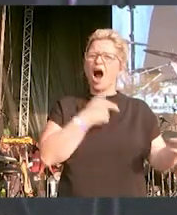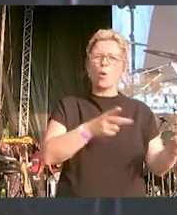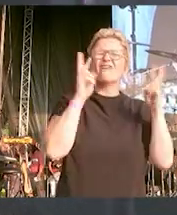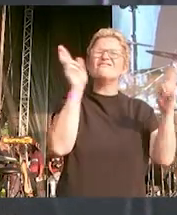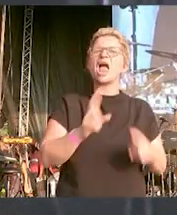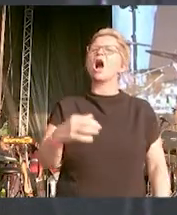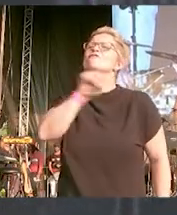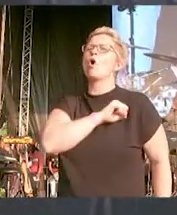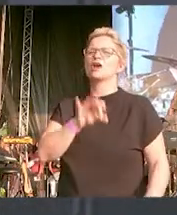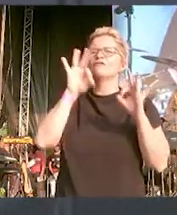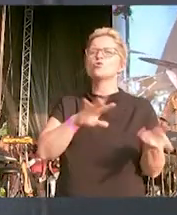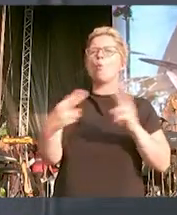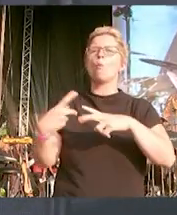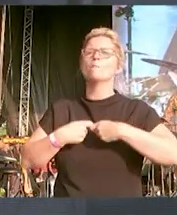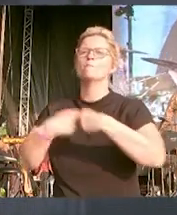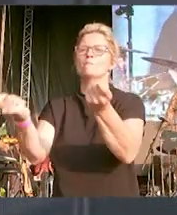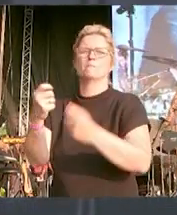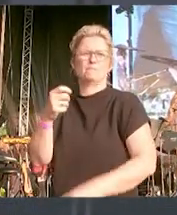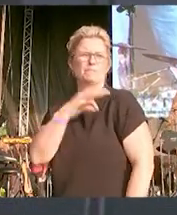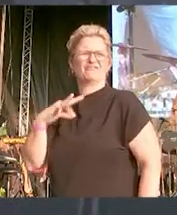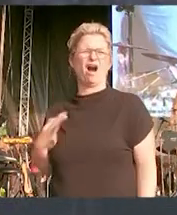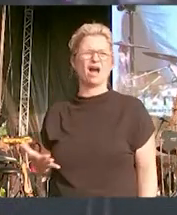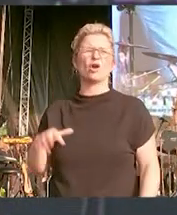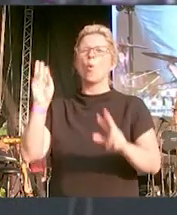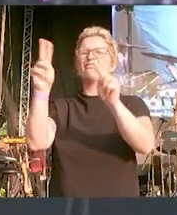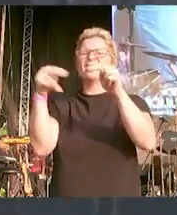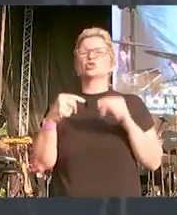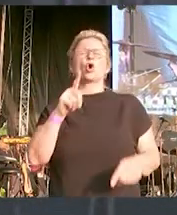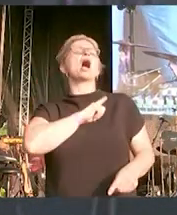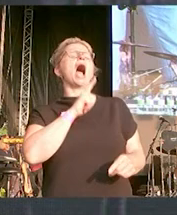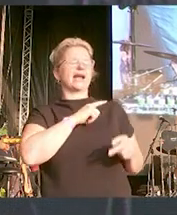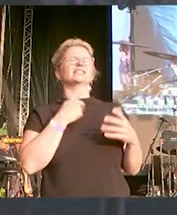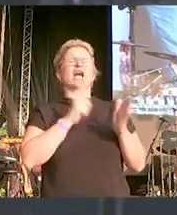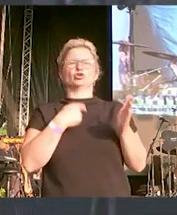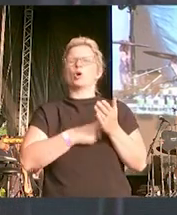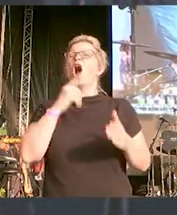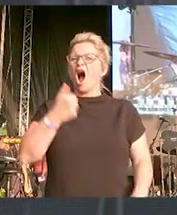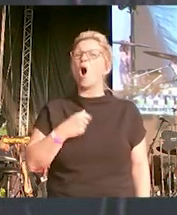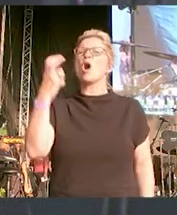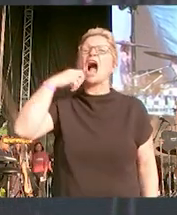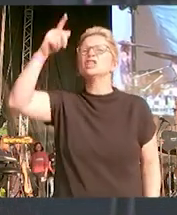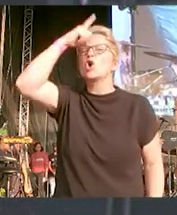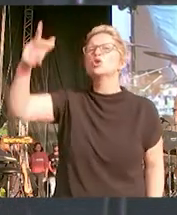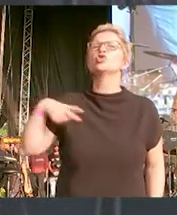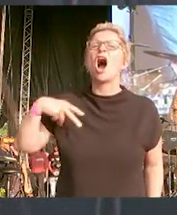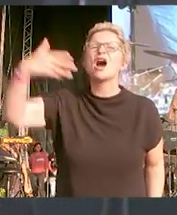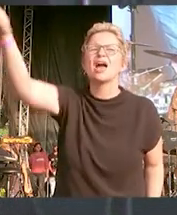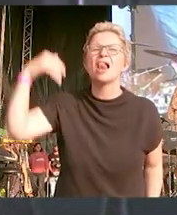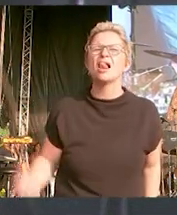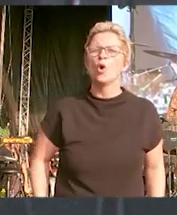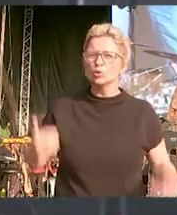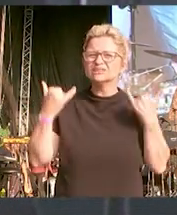Privatisierungen und den Rückübereignungsansprüchen, gerade auch vom altdeutschen Adel? Und ganz aktuell,